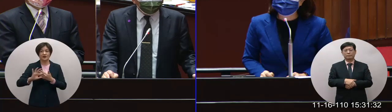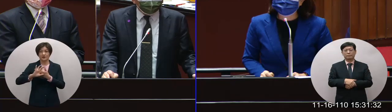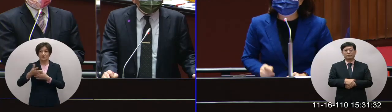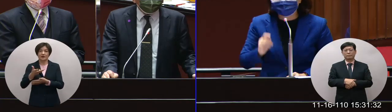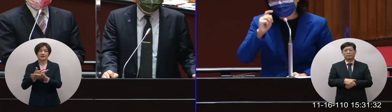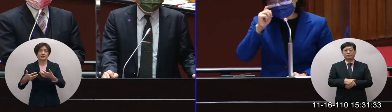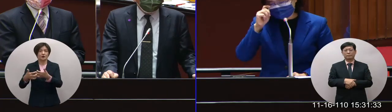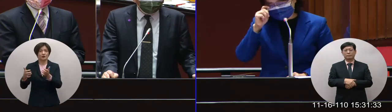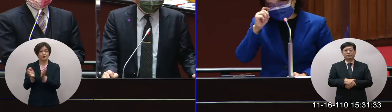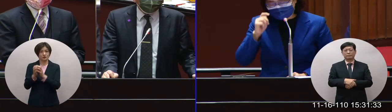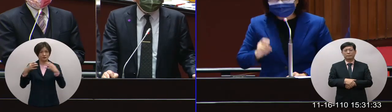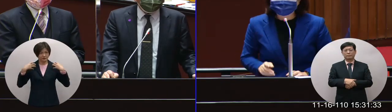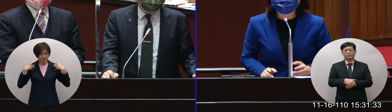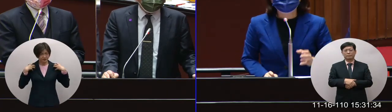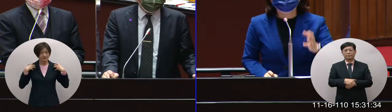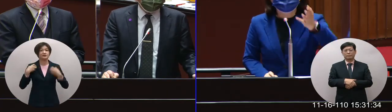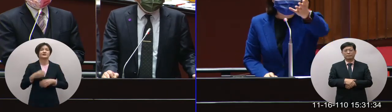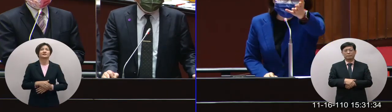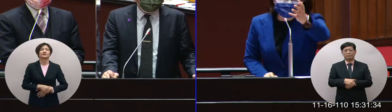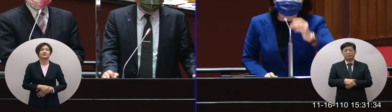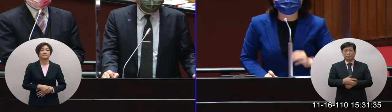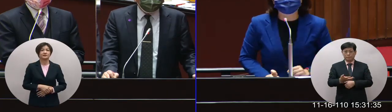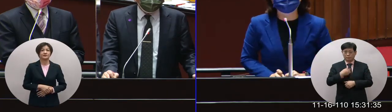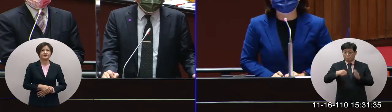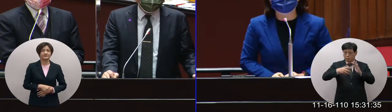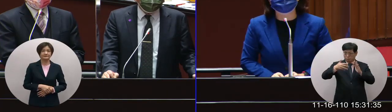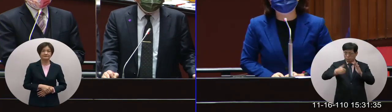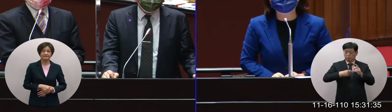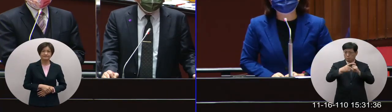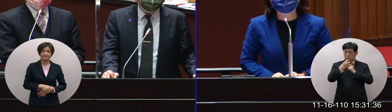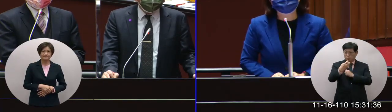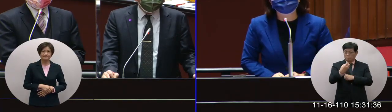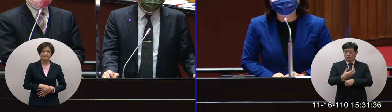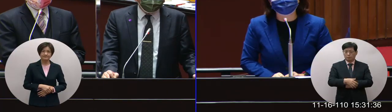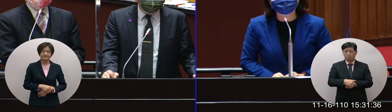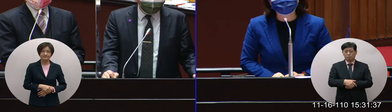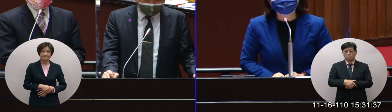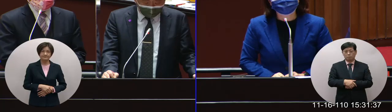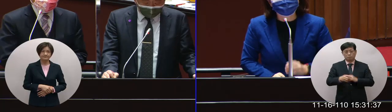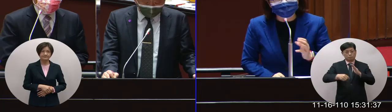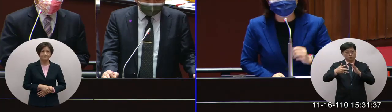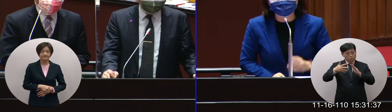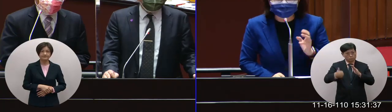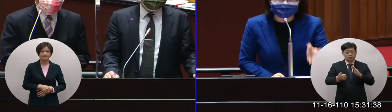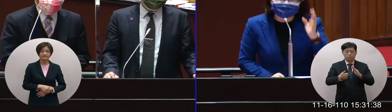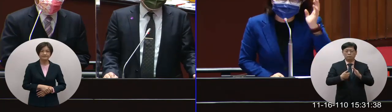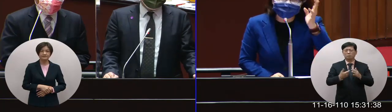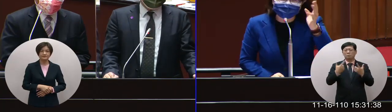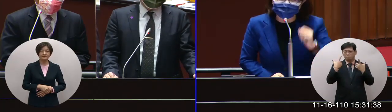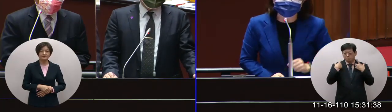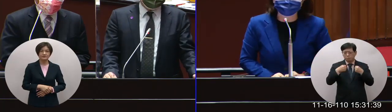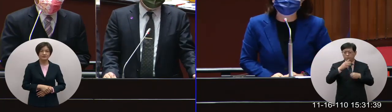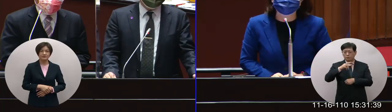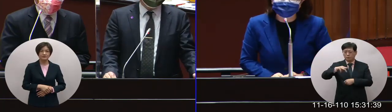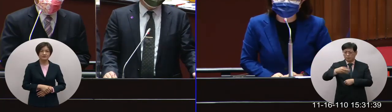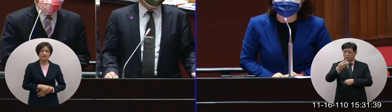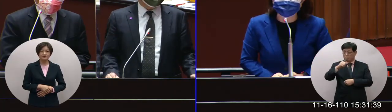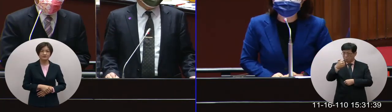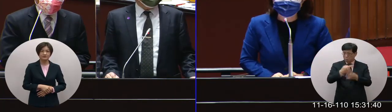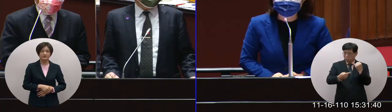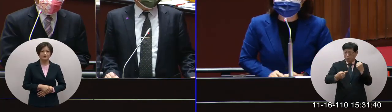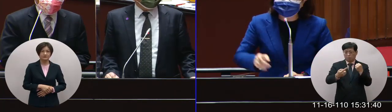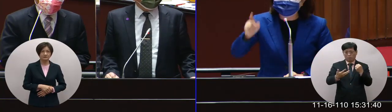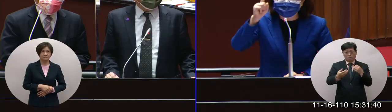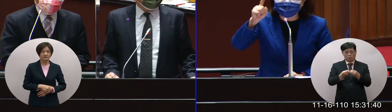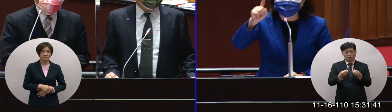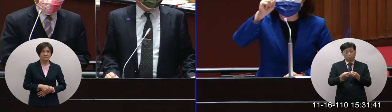位在負責外交單位那就院長要來回答啦一定啊我就說這台350萬劑